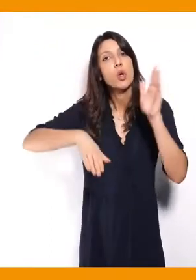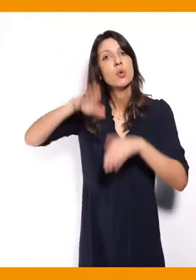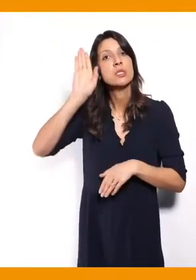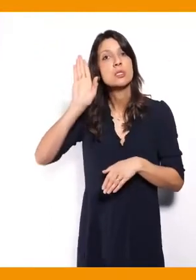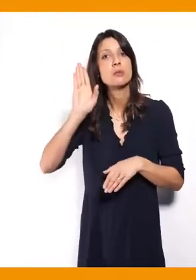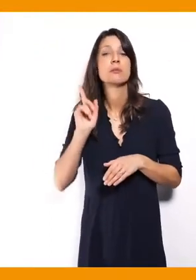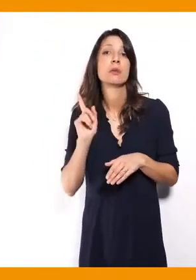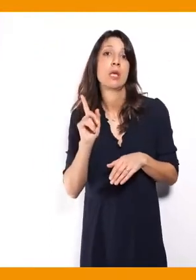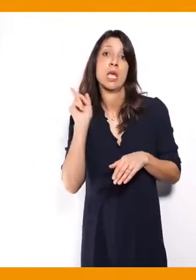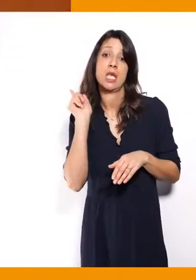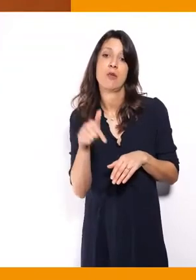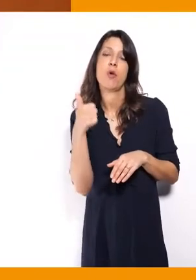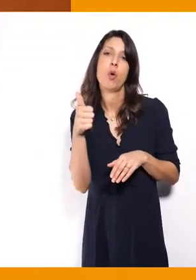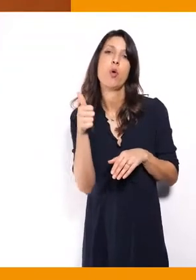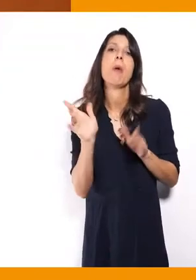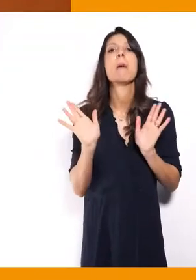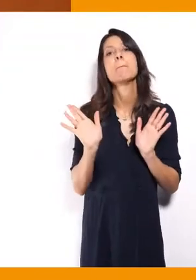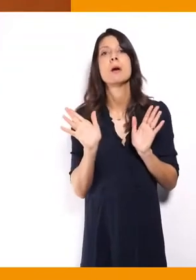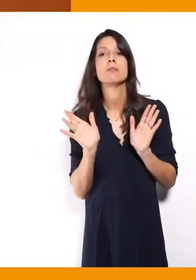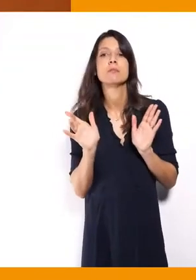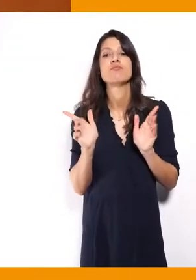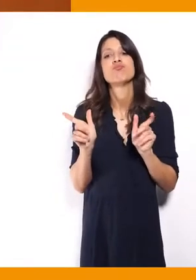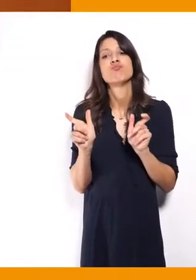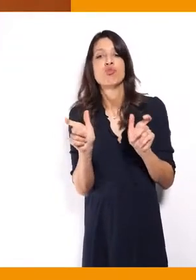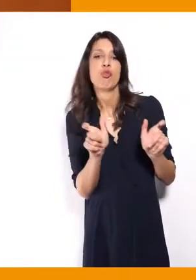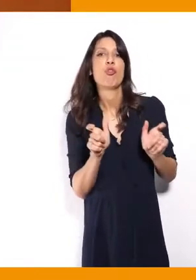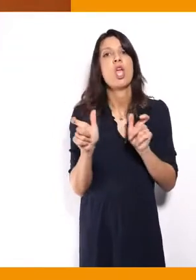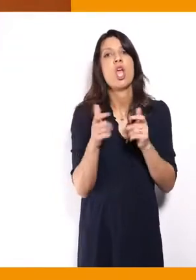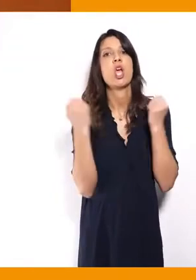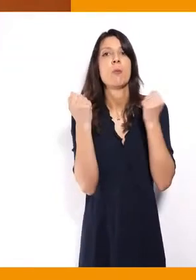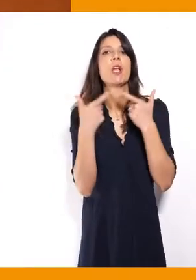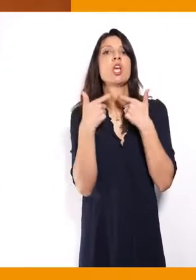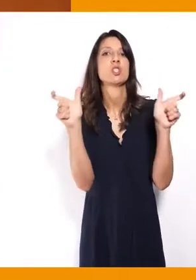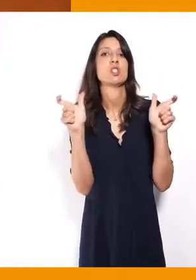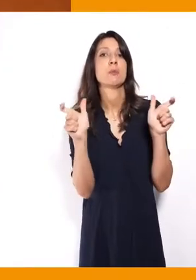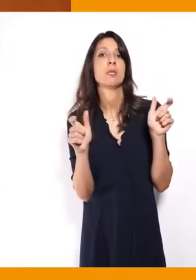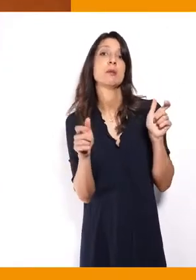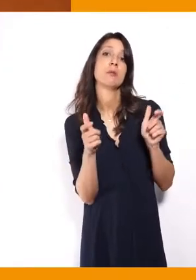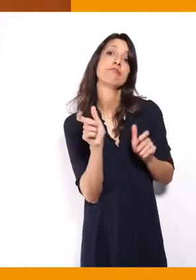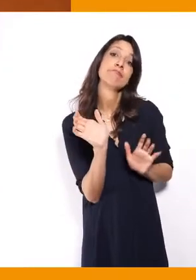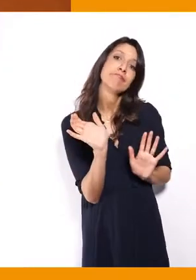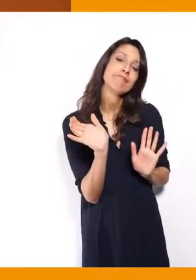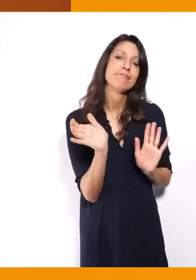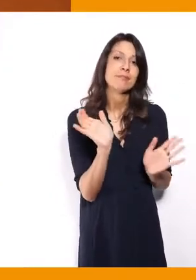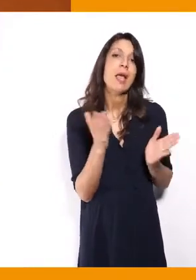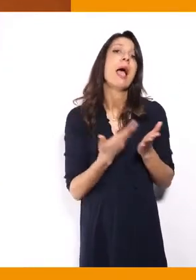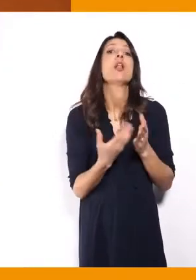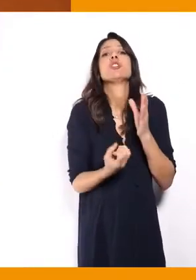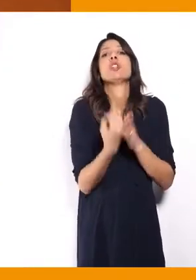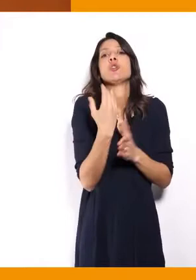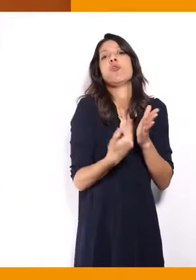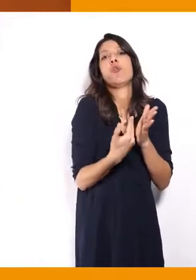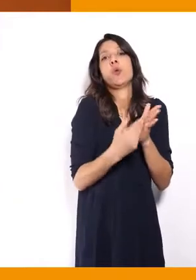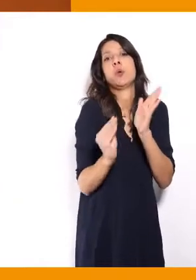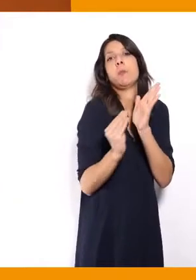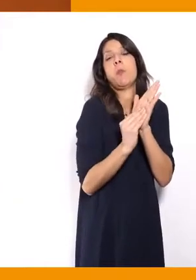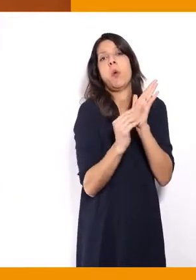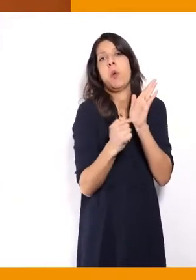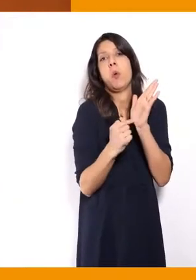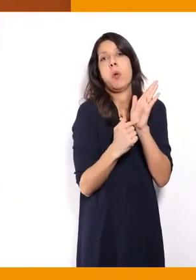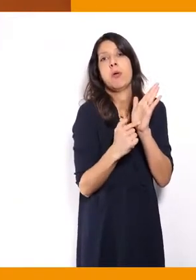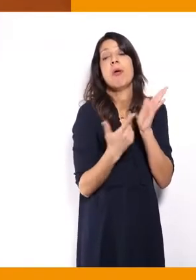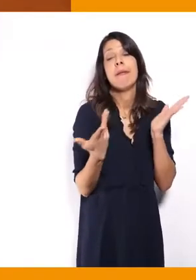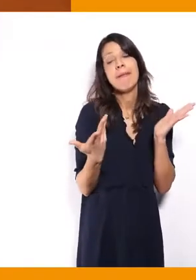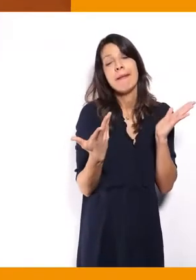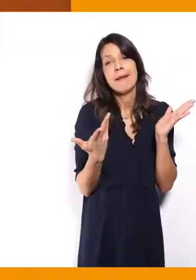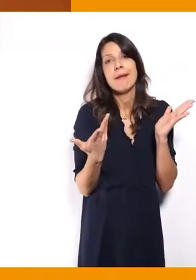veillent à l'accessibilité de leur campagne. Voilà, bon, c'est une nouveauté mais qui ne les engage pas beaucoup